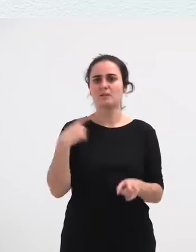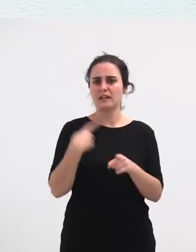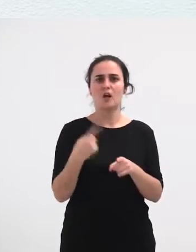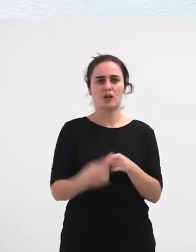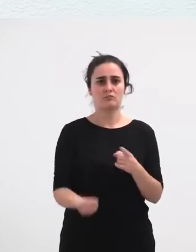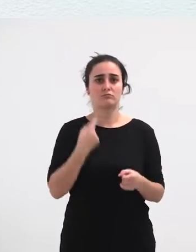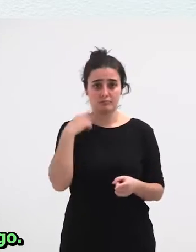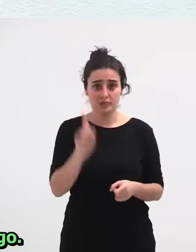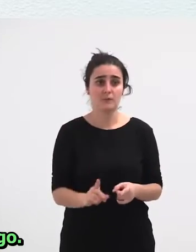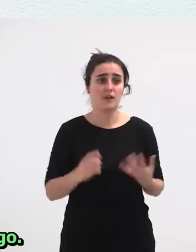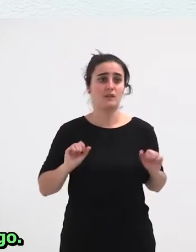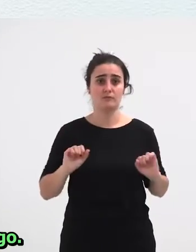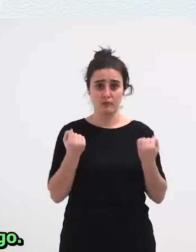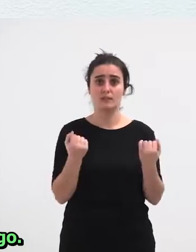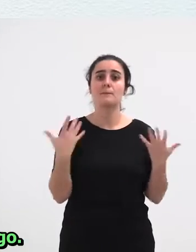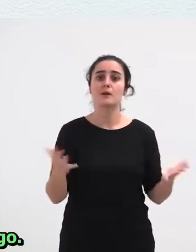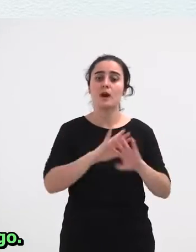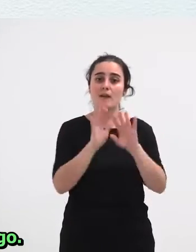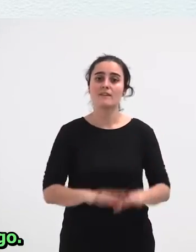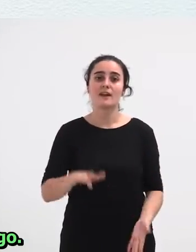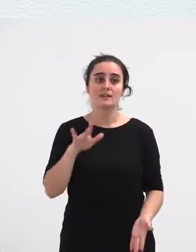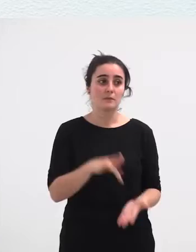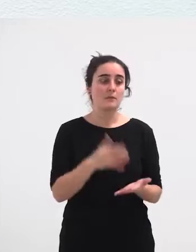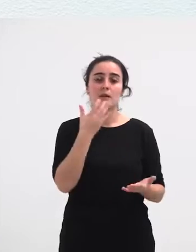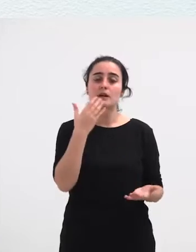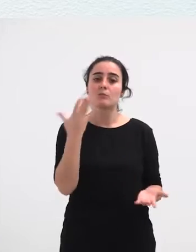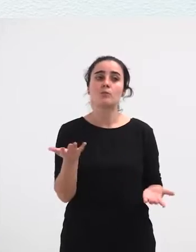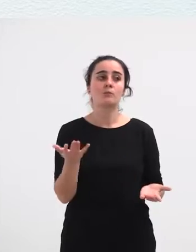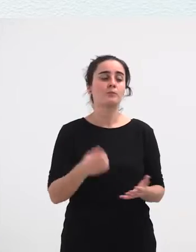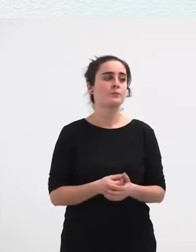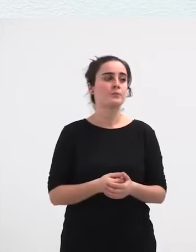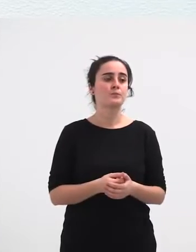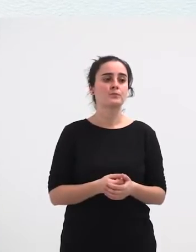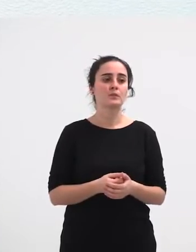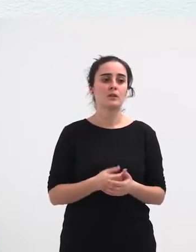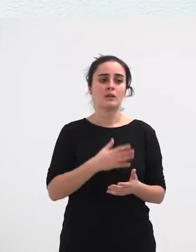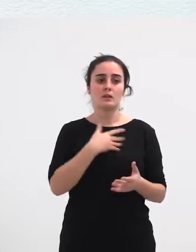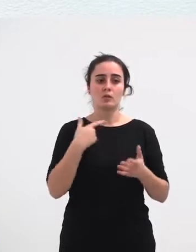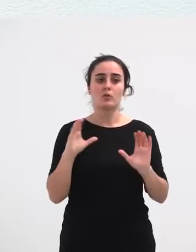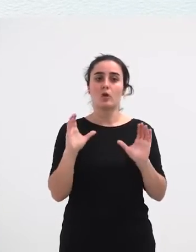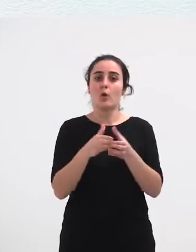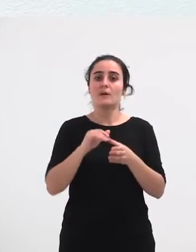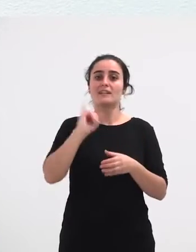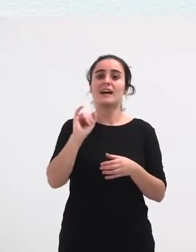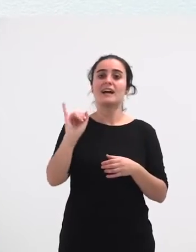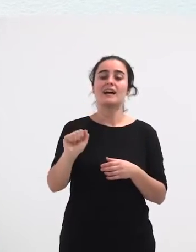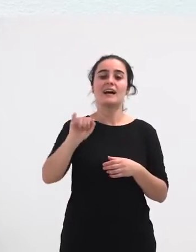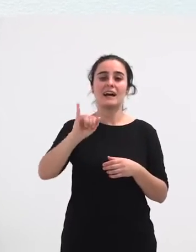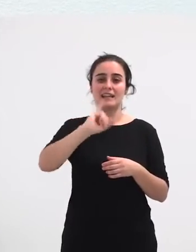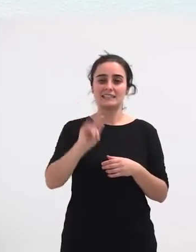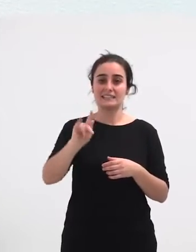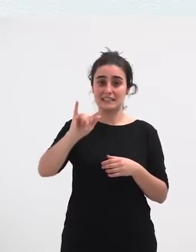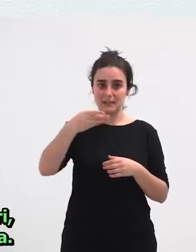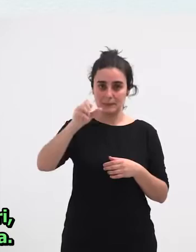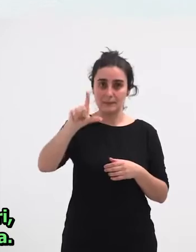Berdin Bigarren Urterako Jaizkiduen Sortuta Dago Ezan Ezti Guztu Eduzten Beste Kompanya Sortuko